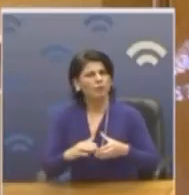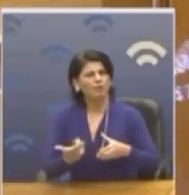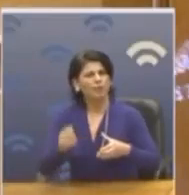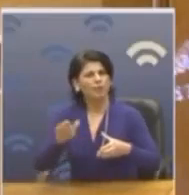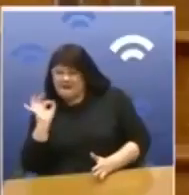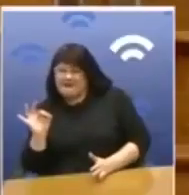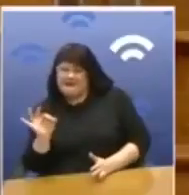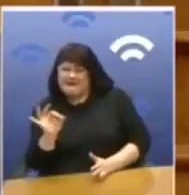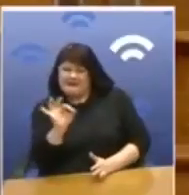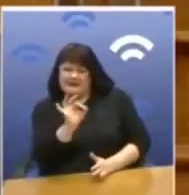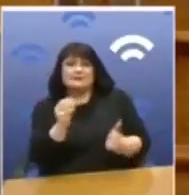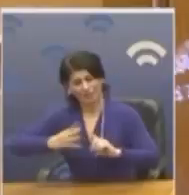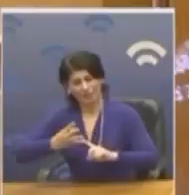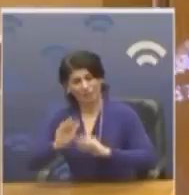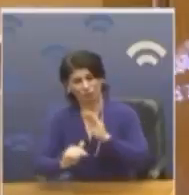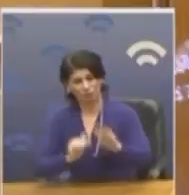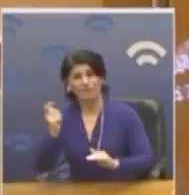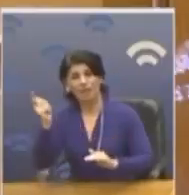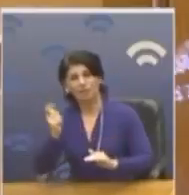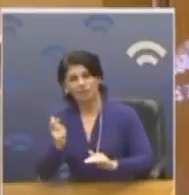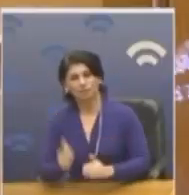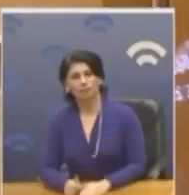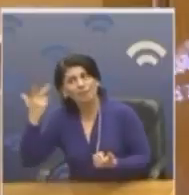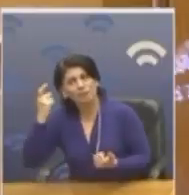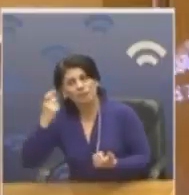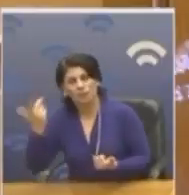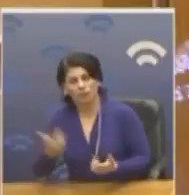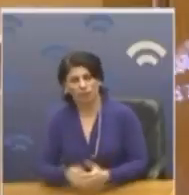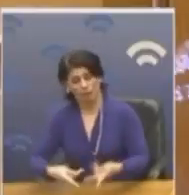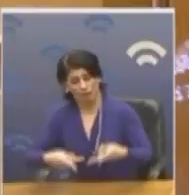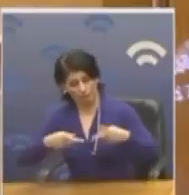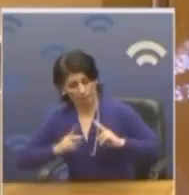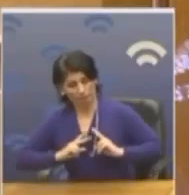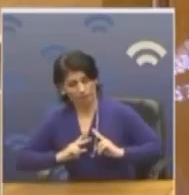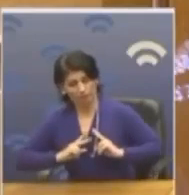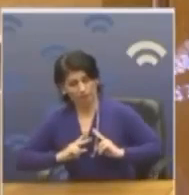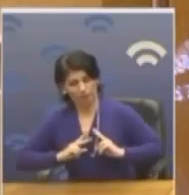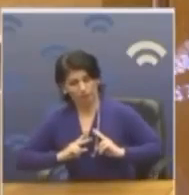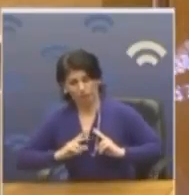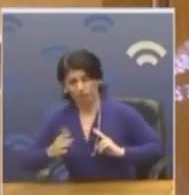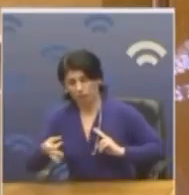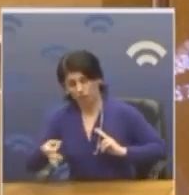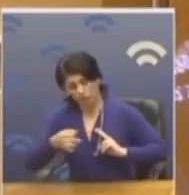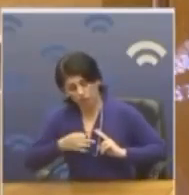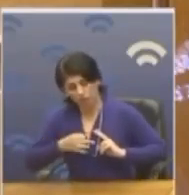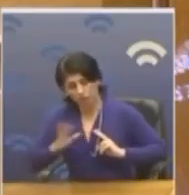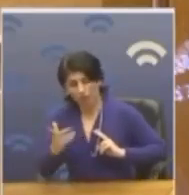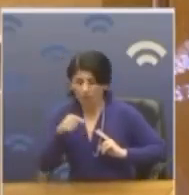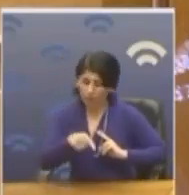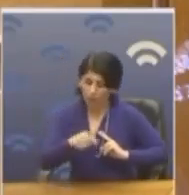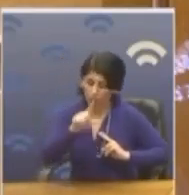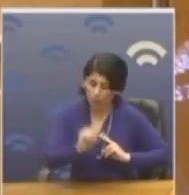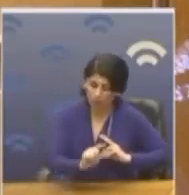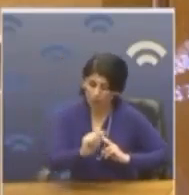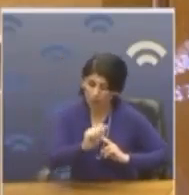τις συλλογικές συμβάσεις Δεν τα ξέρουμε Συντάξεις, τι σκοπεύετε να κάνετε Απαντήστε εξαρτόμενα Να μας πείτε αν είναι τόση η μείωση